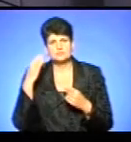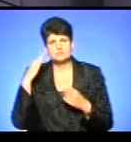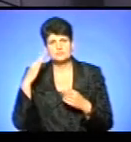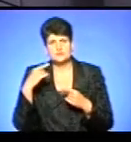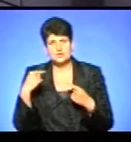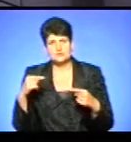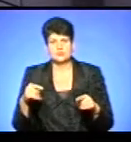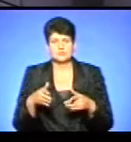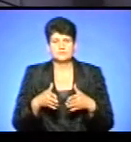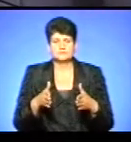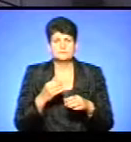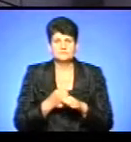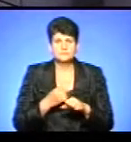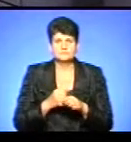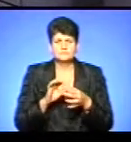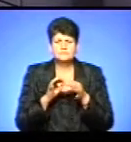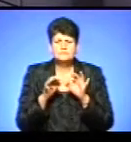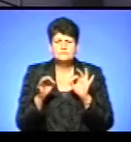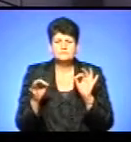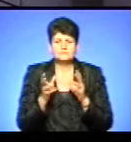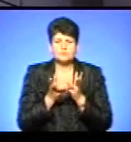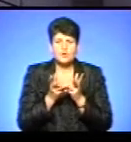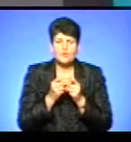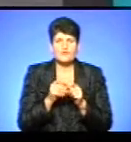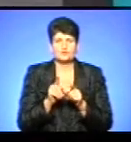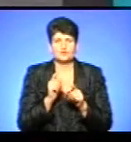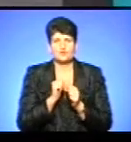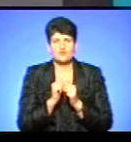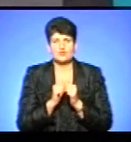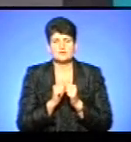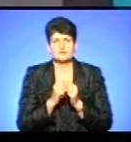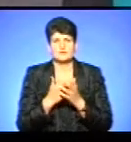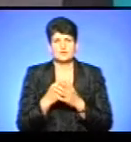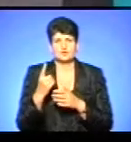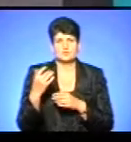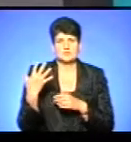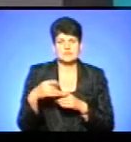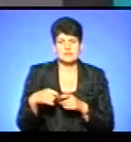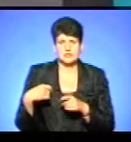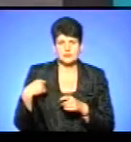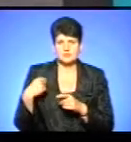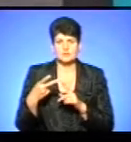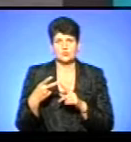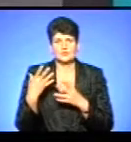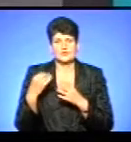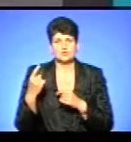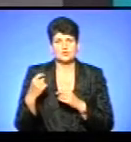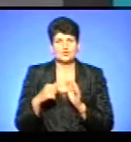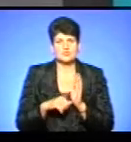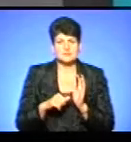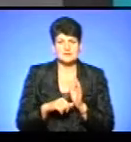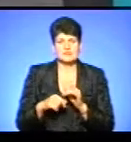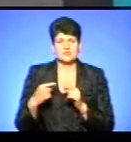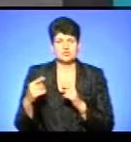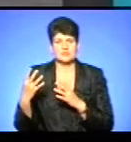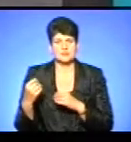якраз він це все розробив детально. Там прорахував, що сьогодні м на 150 кілометрів, другий день 160, інший день